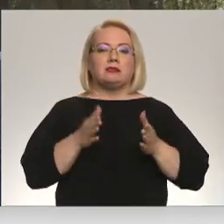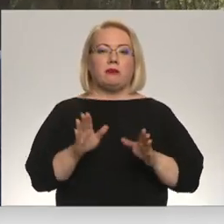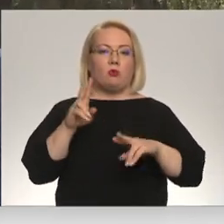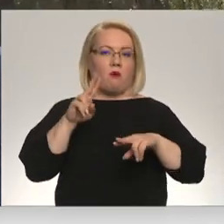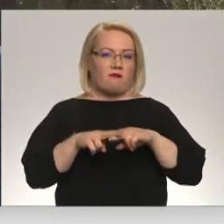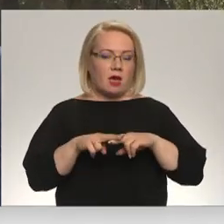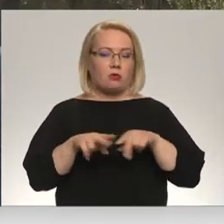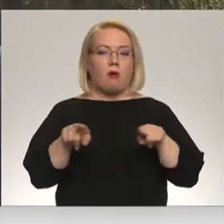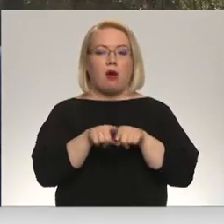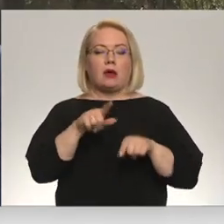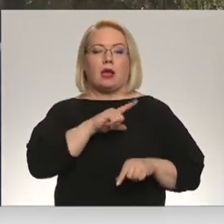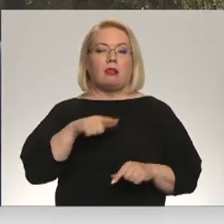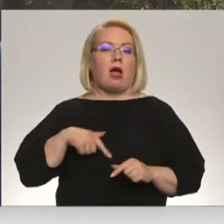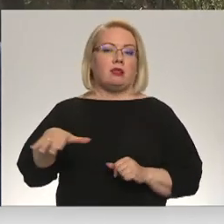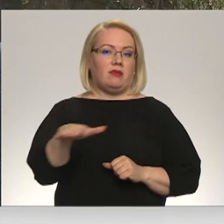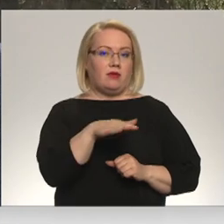gan arī pašu Latviju.